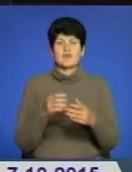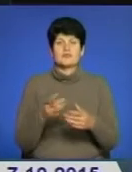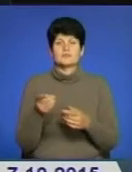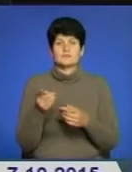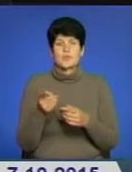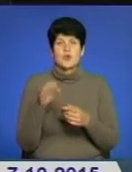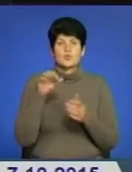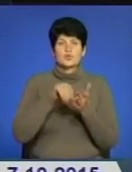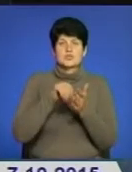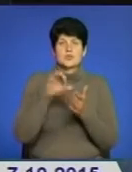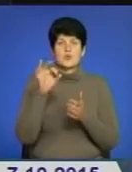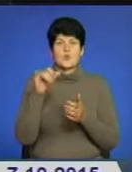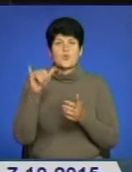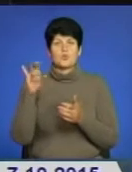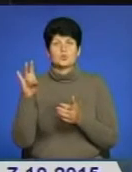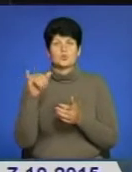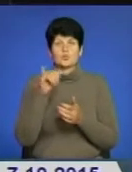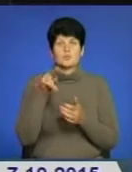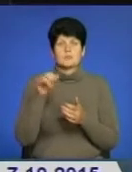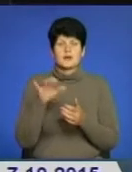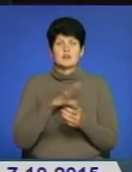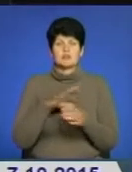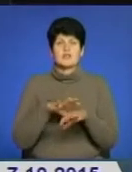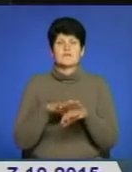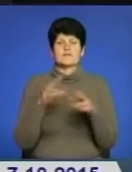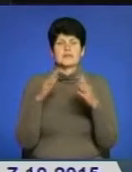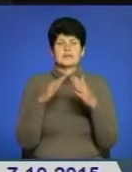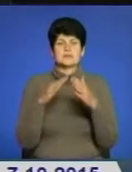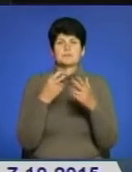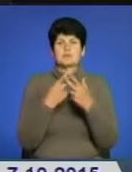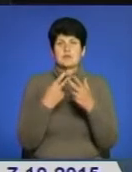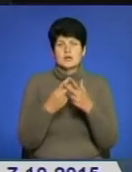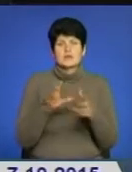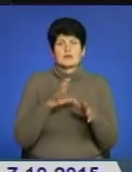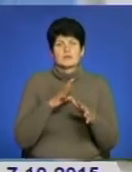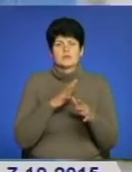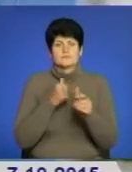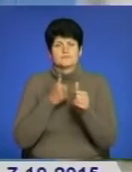підпілля ОУН УПА, які були у таборах і зазнали переслідувань радянської влади.